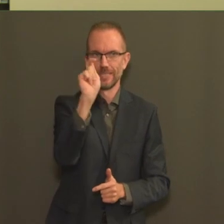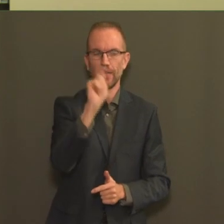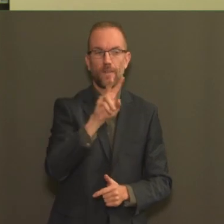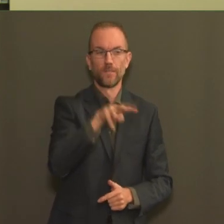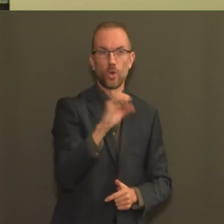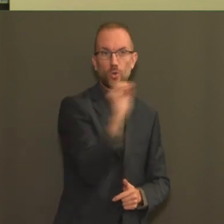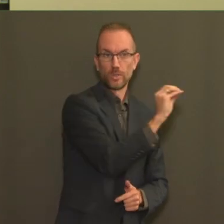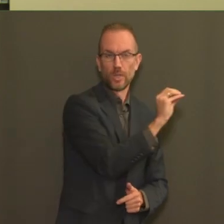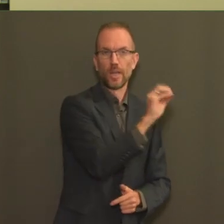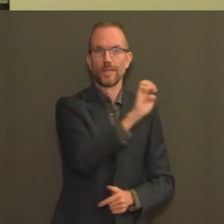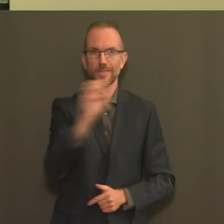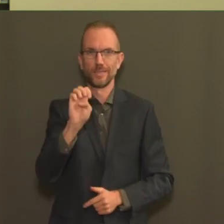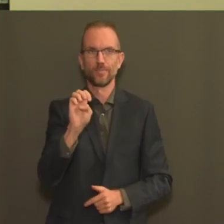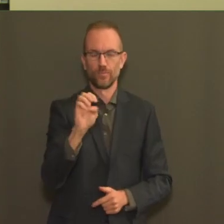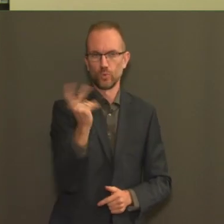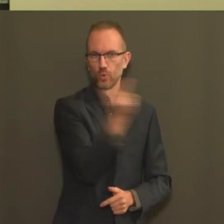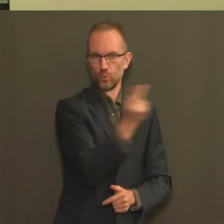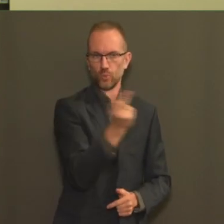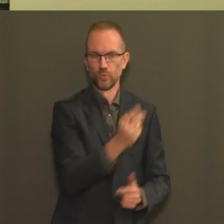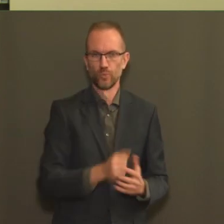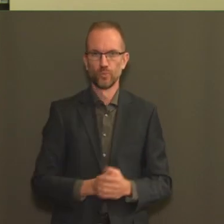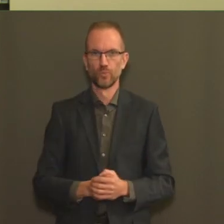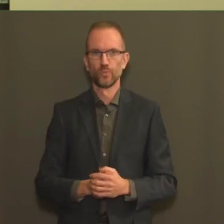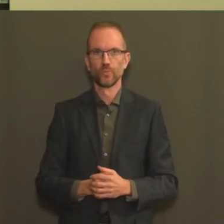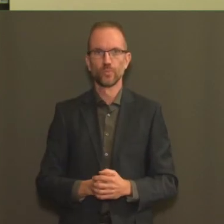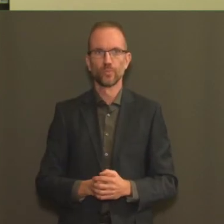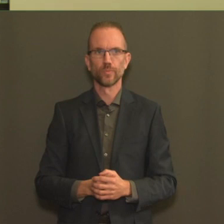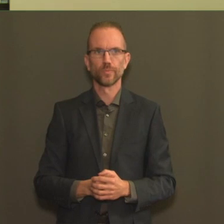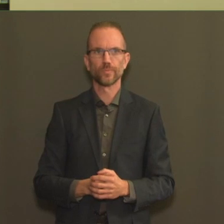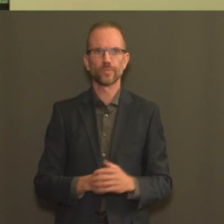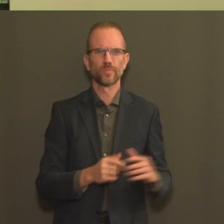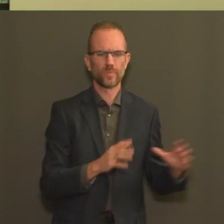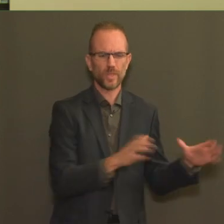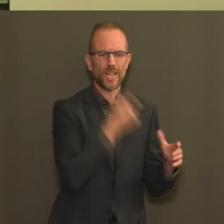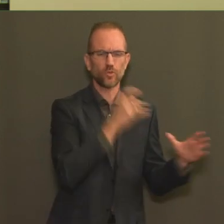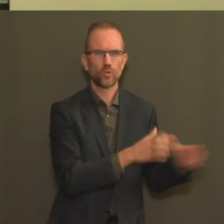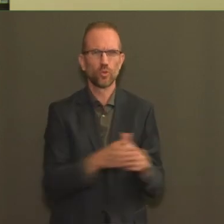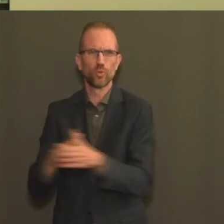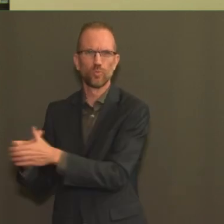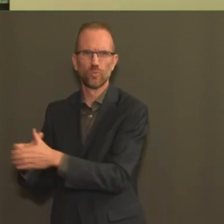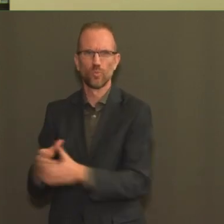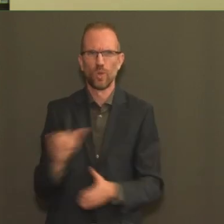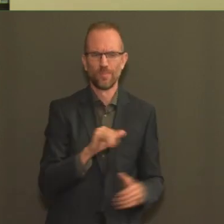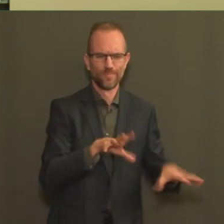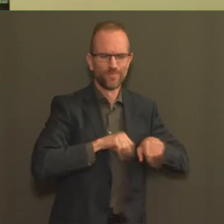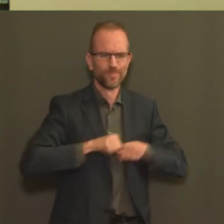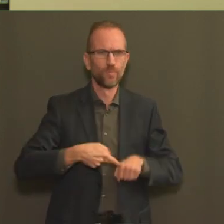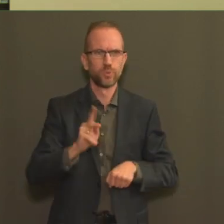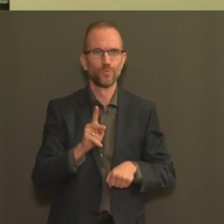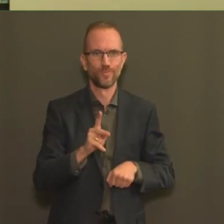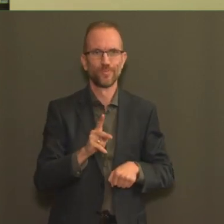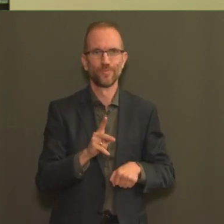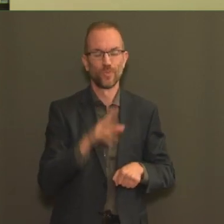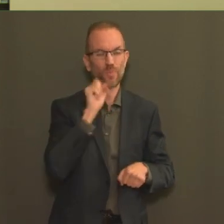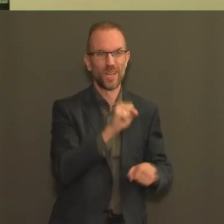Si on s'intéresse aux strates d'âge dans lesquelles cette infection est présente, les augmentations les plus fortes sont à noter chez les